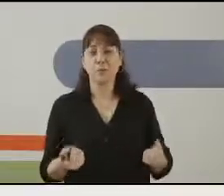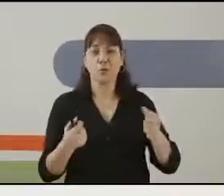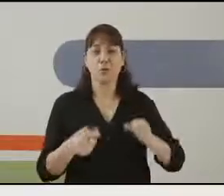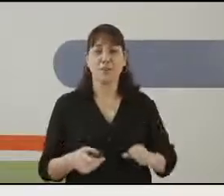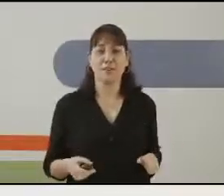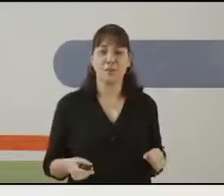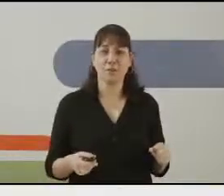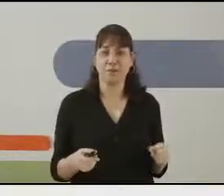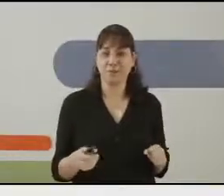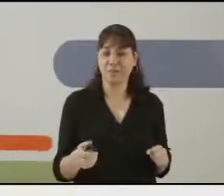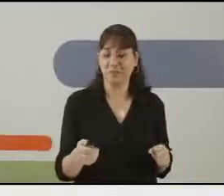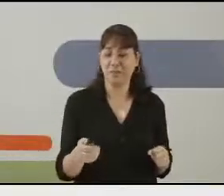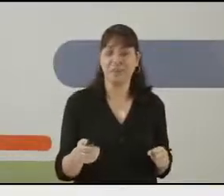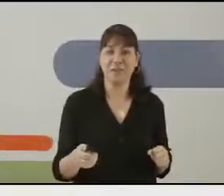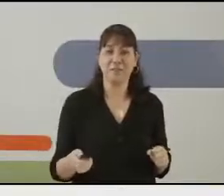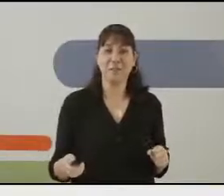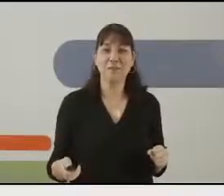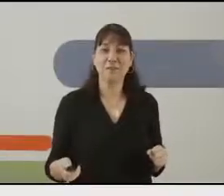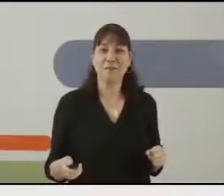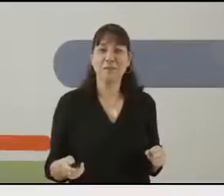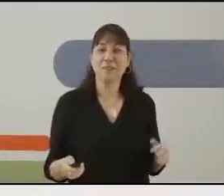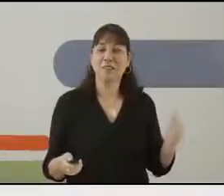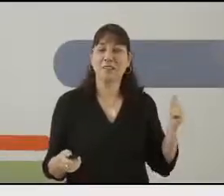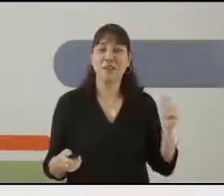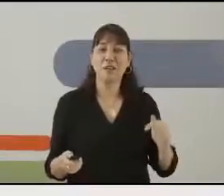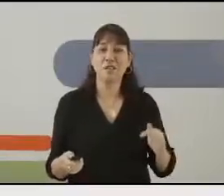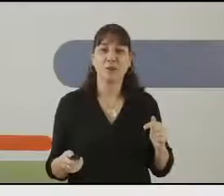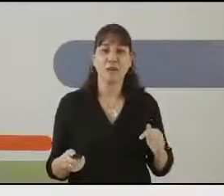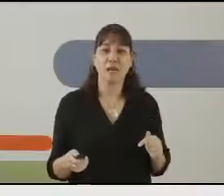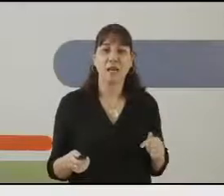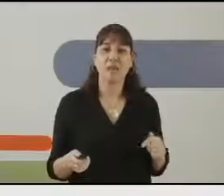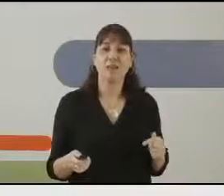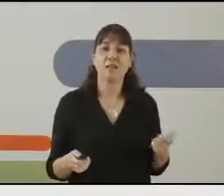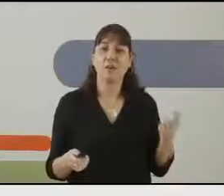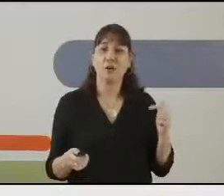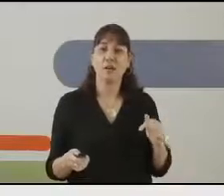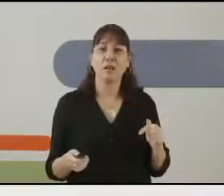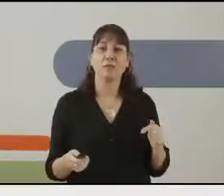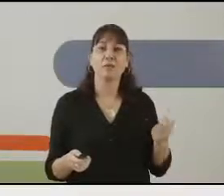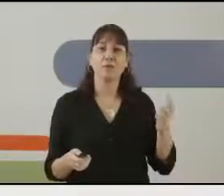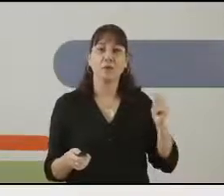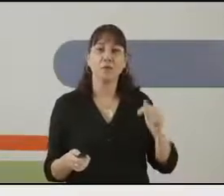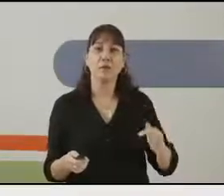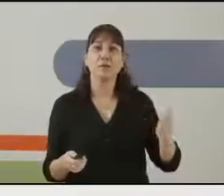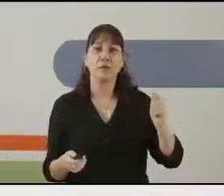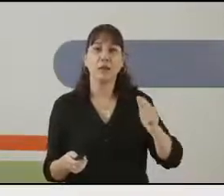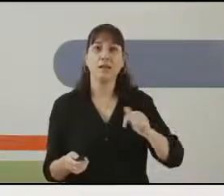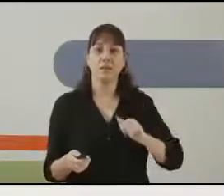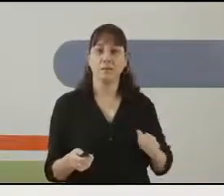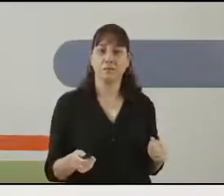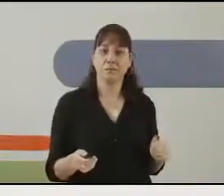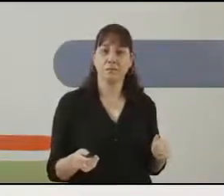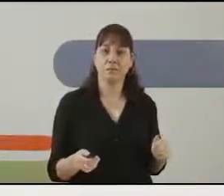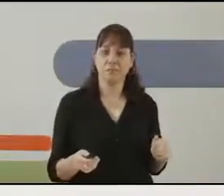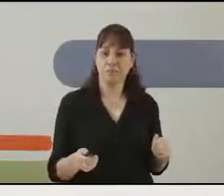על הצלחת, ממש מעורר תיאבון, בהחלט. עכשיו אני רוצה להראות לכם צירופים